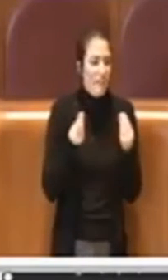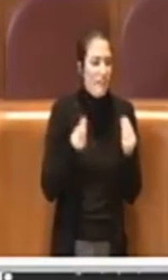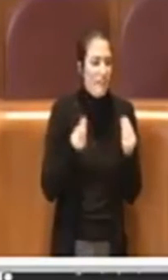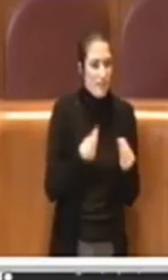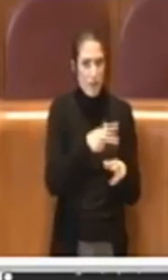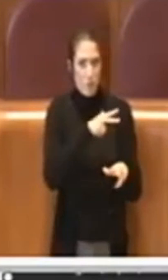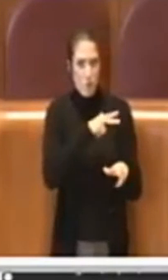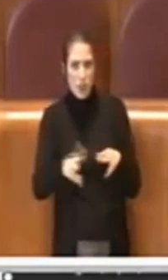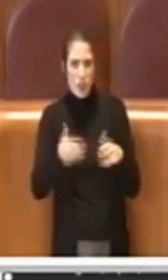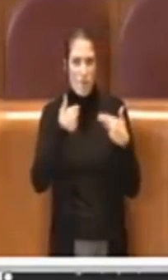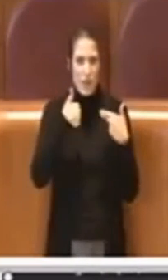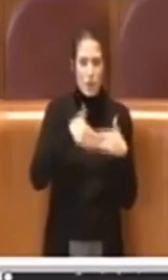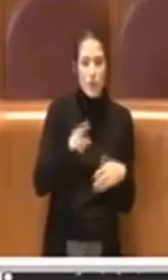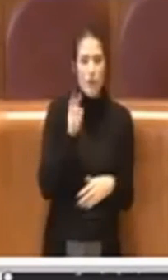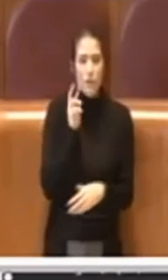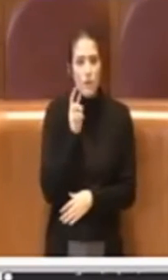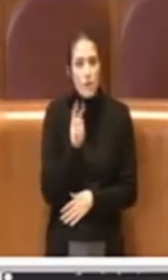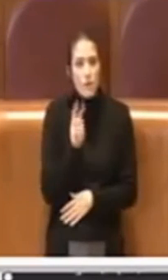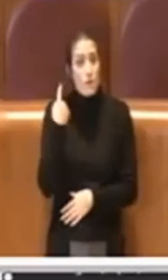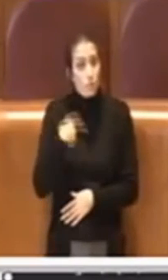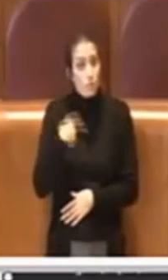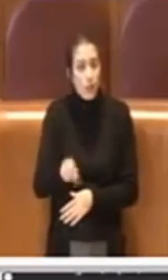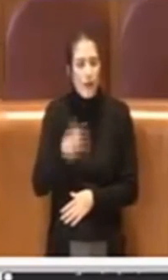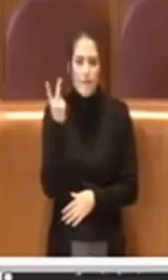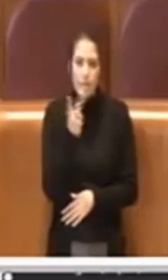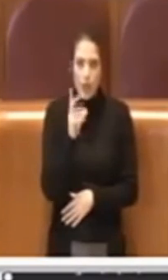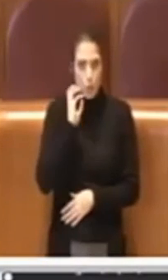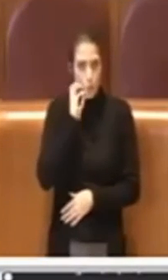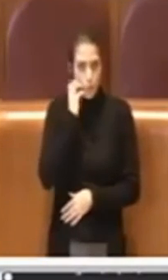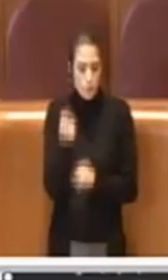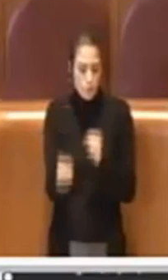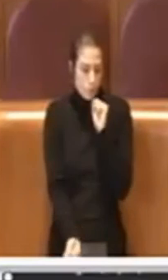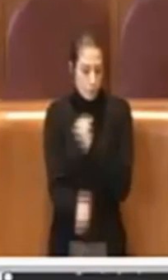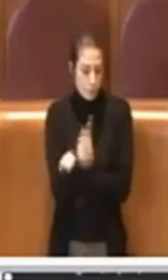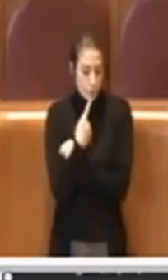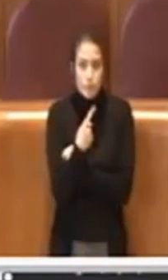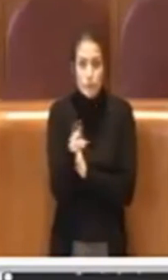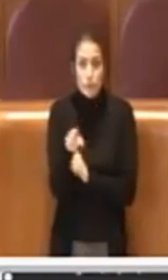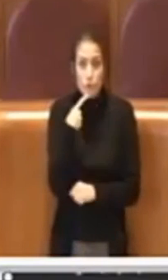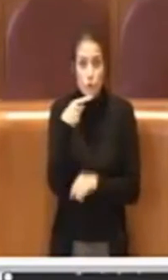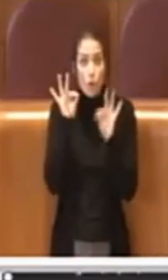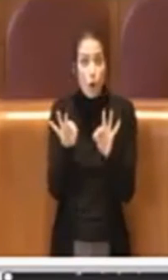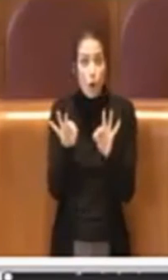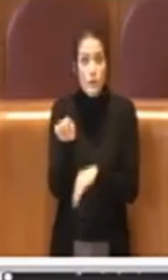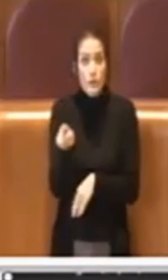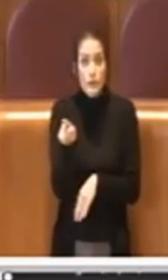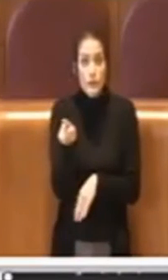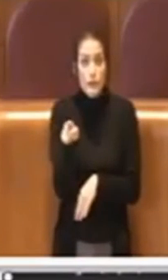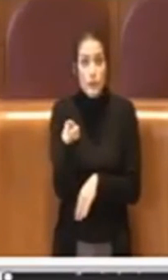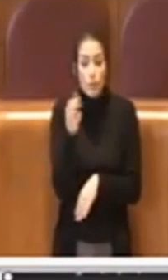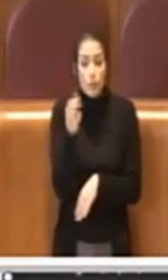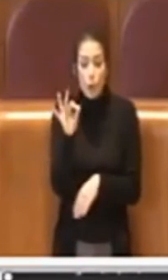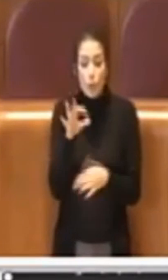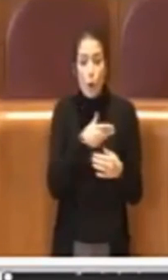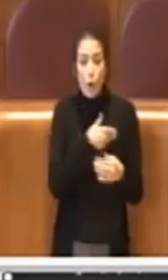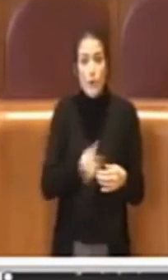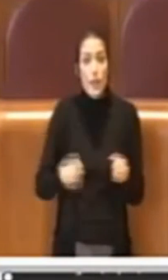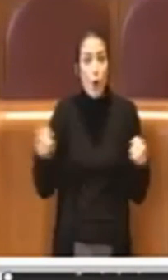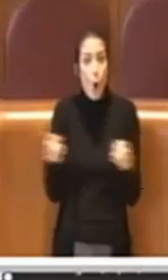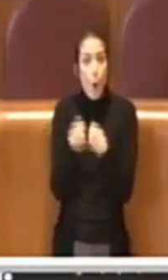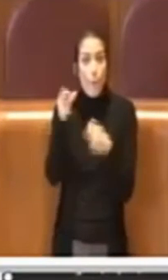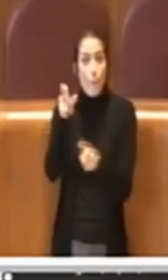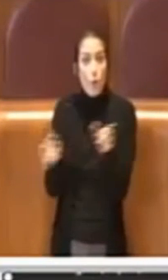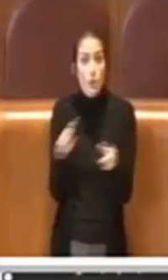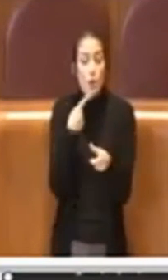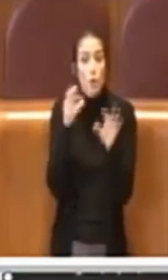con i municipi? Ebbene è strana questa cosa che dicano queste cose i consiglieri d'opposizione, perché